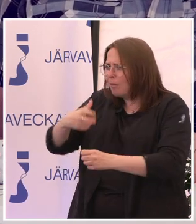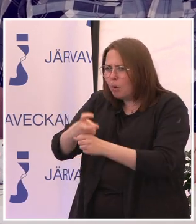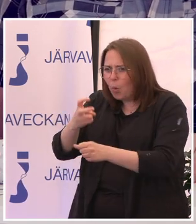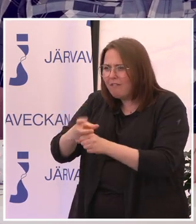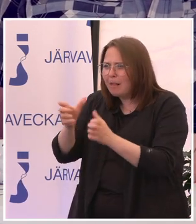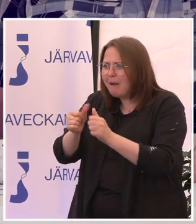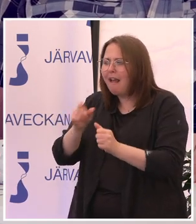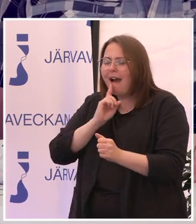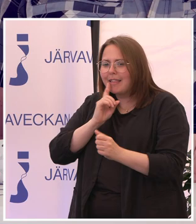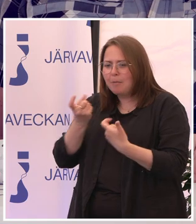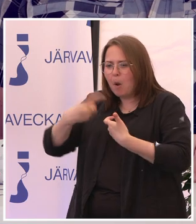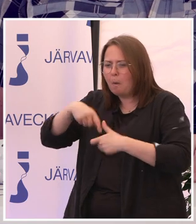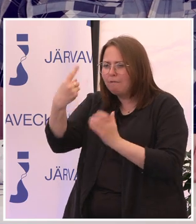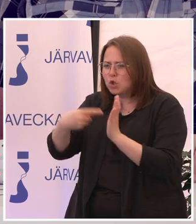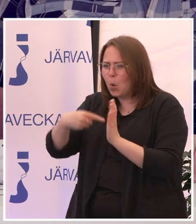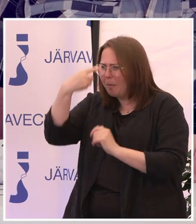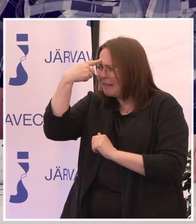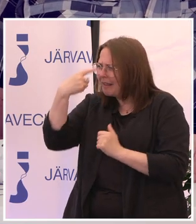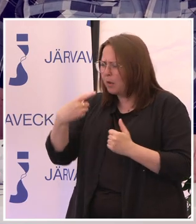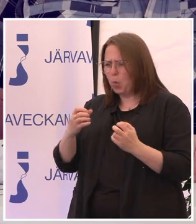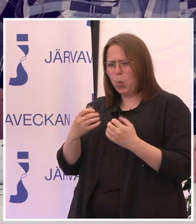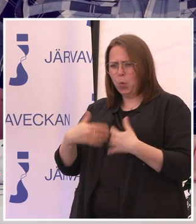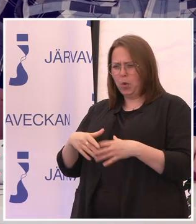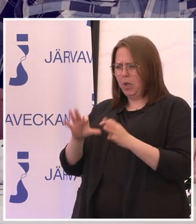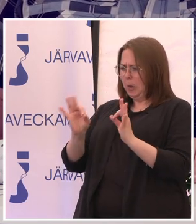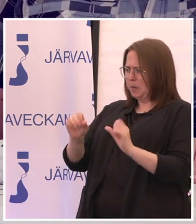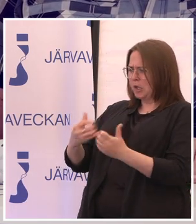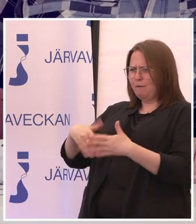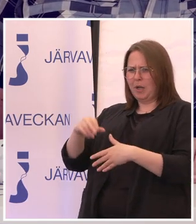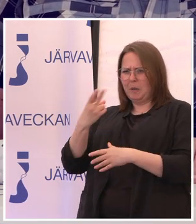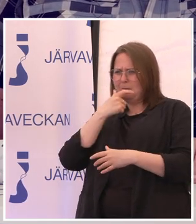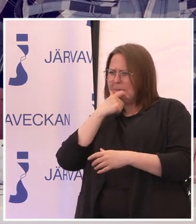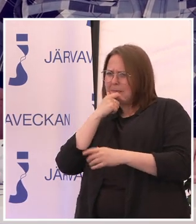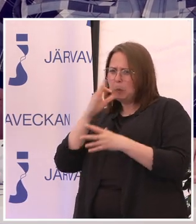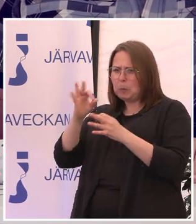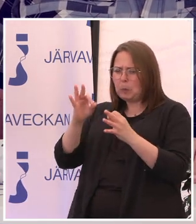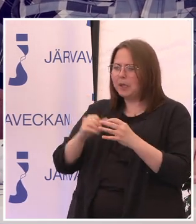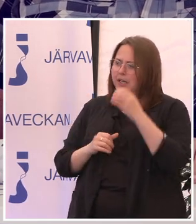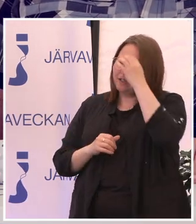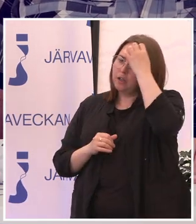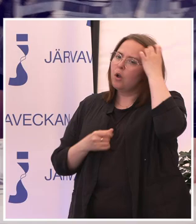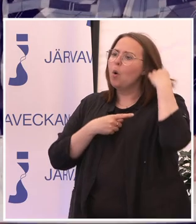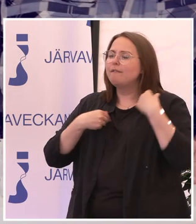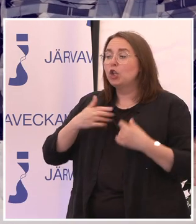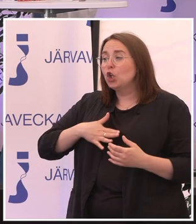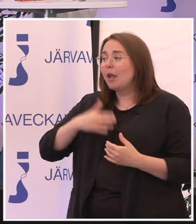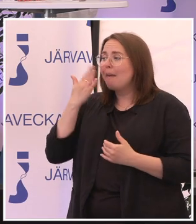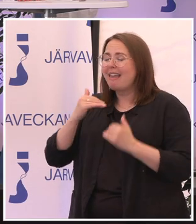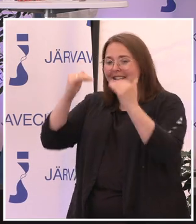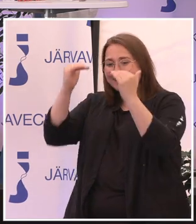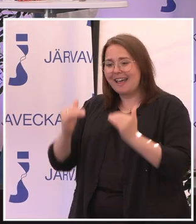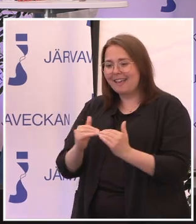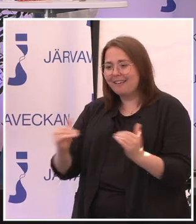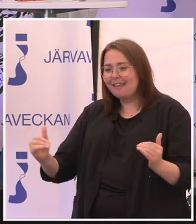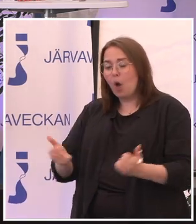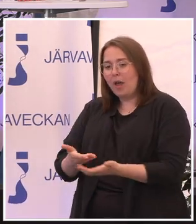men alltid när man loggar in första gången tänker man så här. Och hur ska det här funka och hur och så där. Och vi menar kan man sänka trösklarna